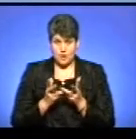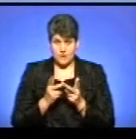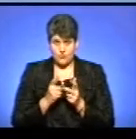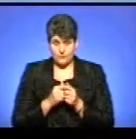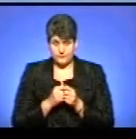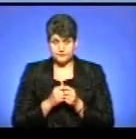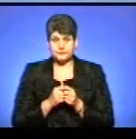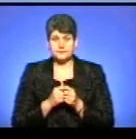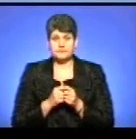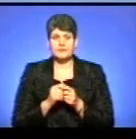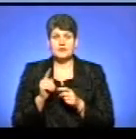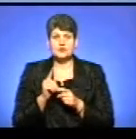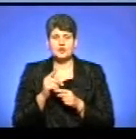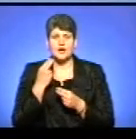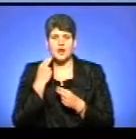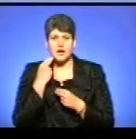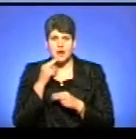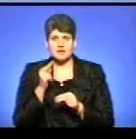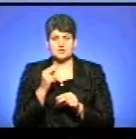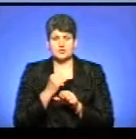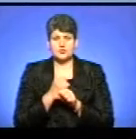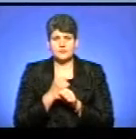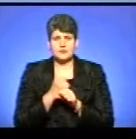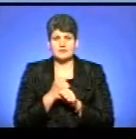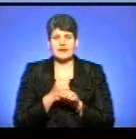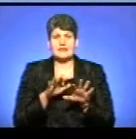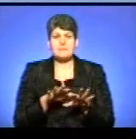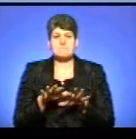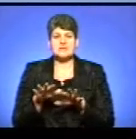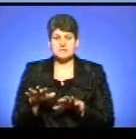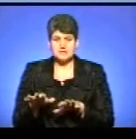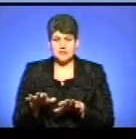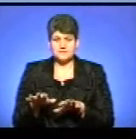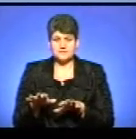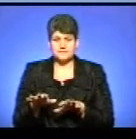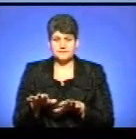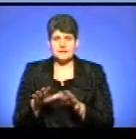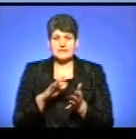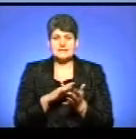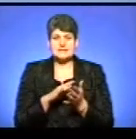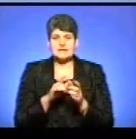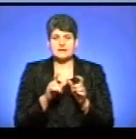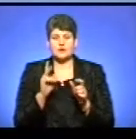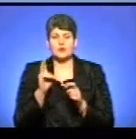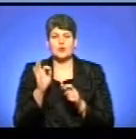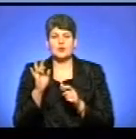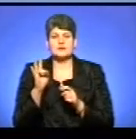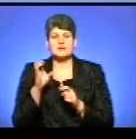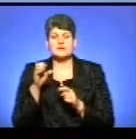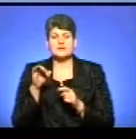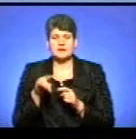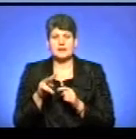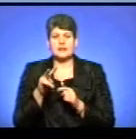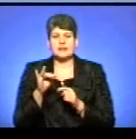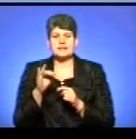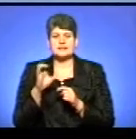набагато краще робити на місцях логістські центри, як в Константиновкій, чи в Лісичанській,